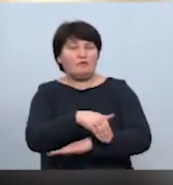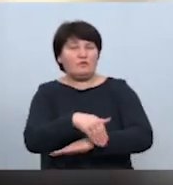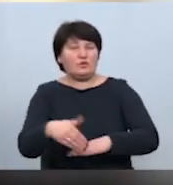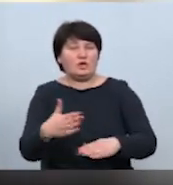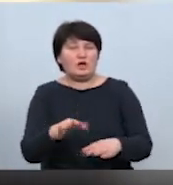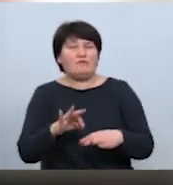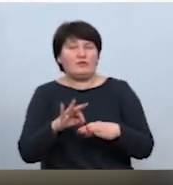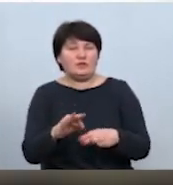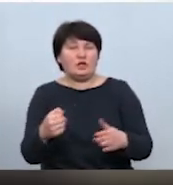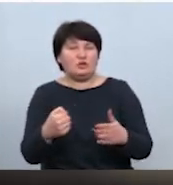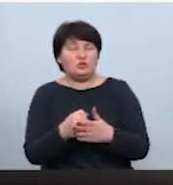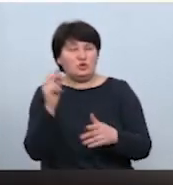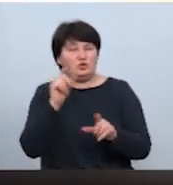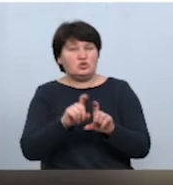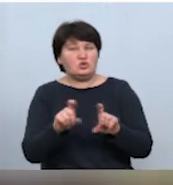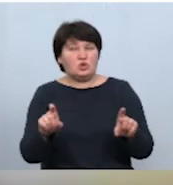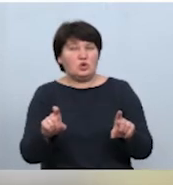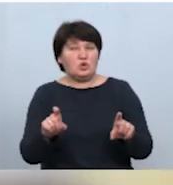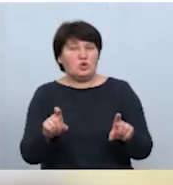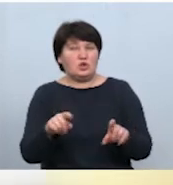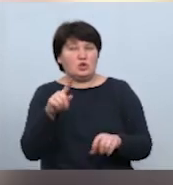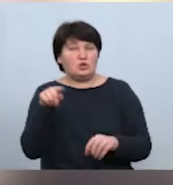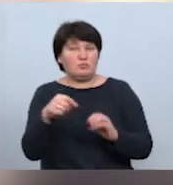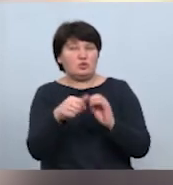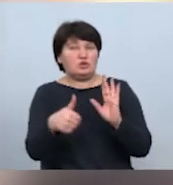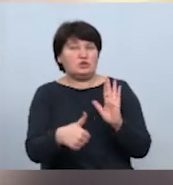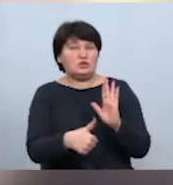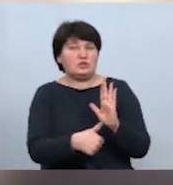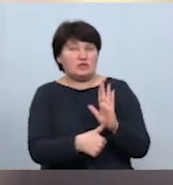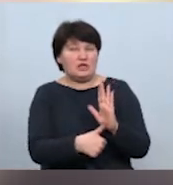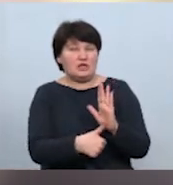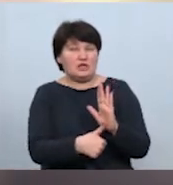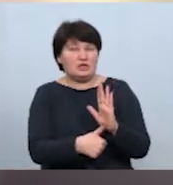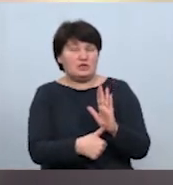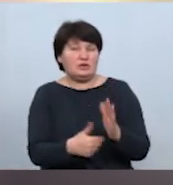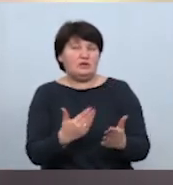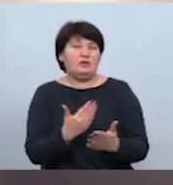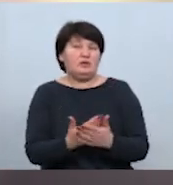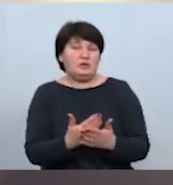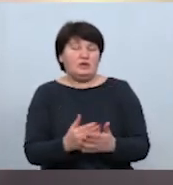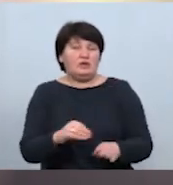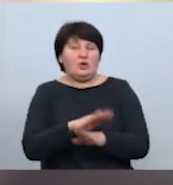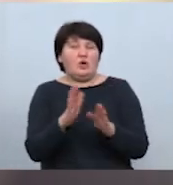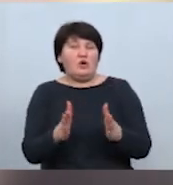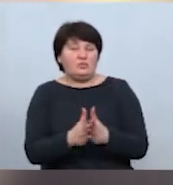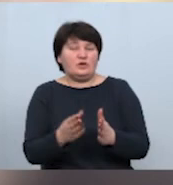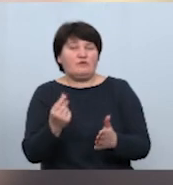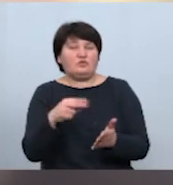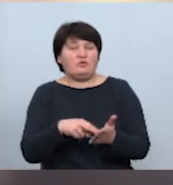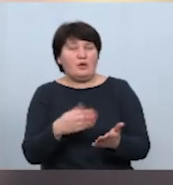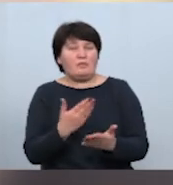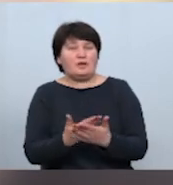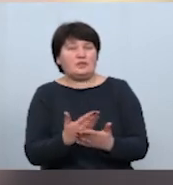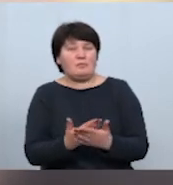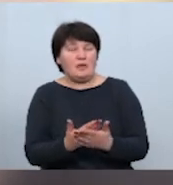до загальноосвітньої школи номер 16. Ми десь і не претендували на весь обсяг фінансування максимальний, який